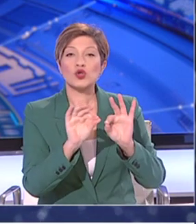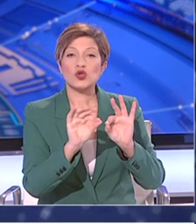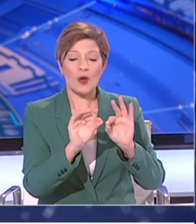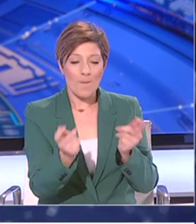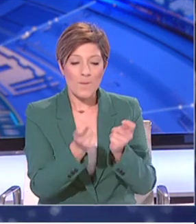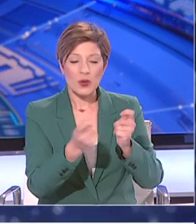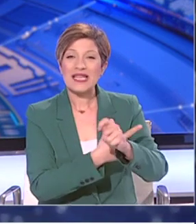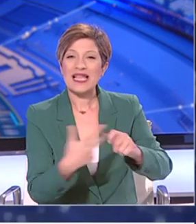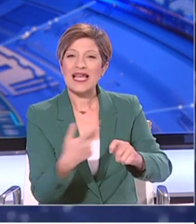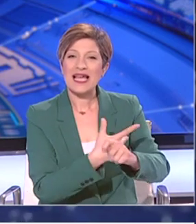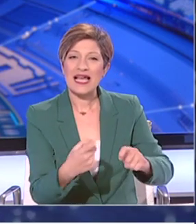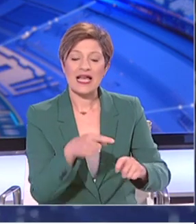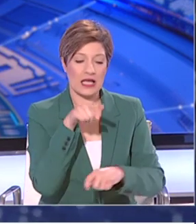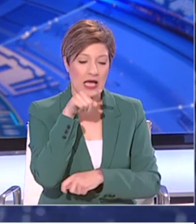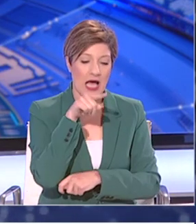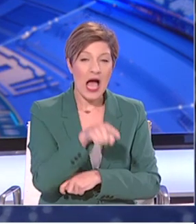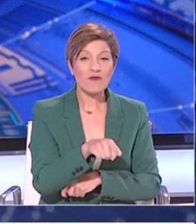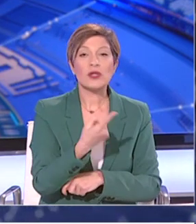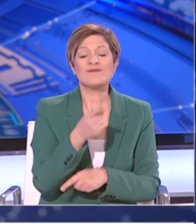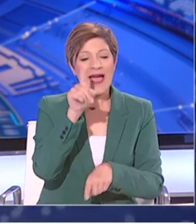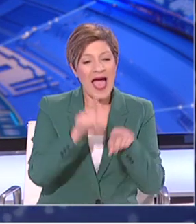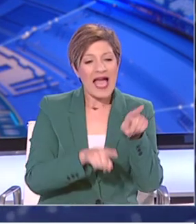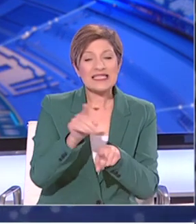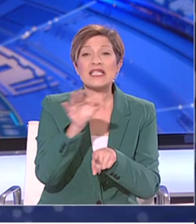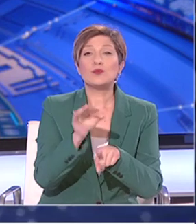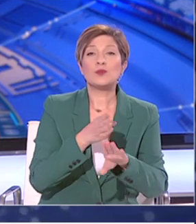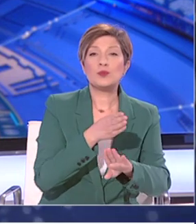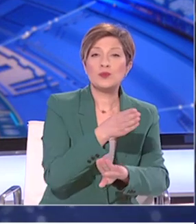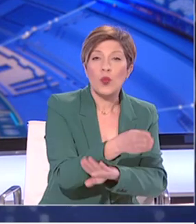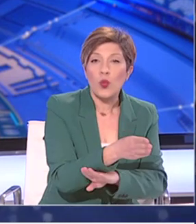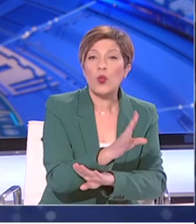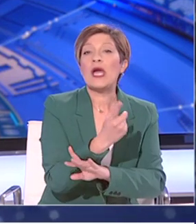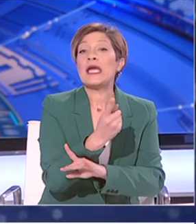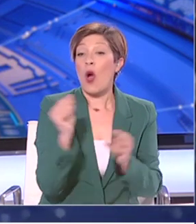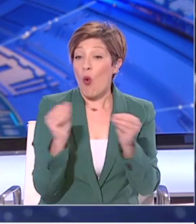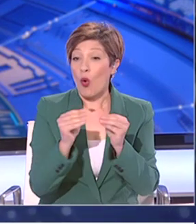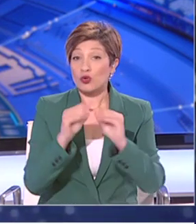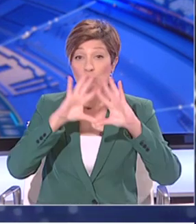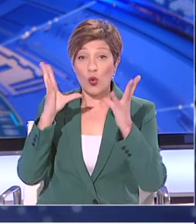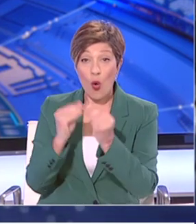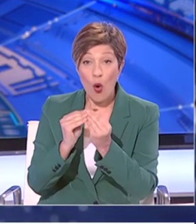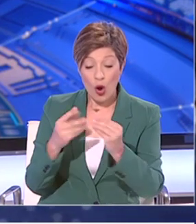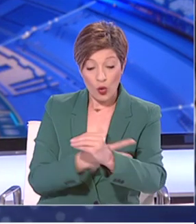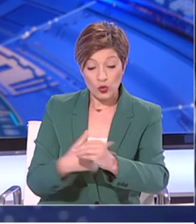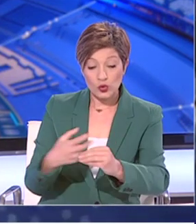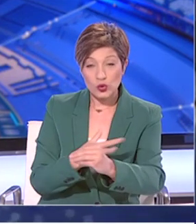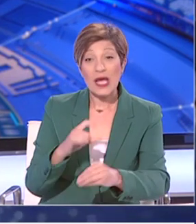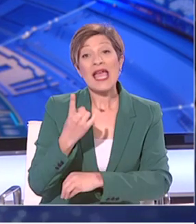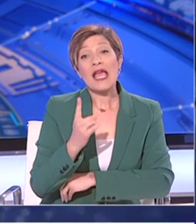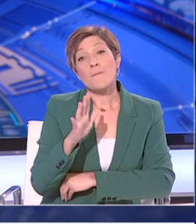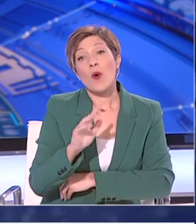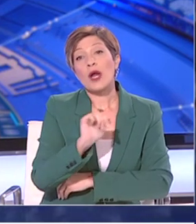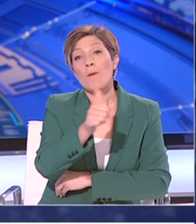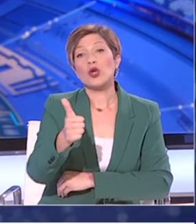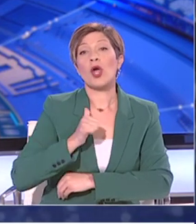έχει σημασία. Δηλαδή αν οι δειγματοληψίες είναι στοχευμένες ή αν είναι του γενικού πληθυσμού ή αν τα άτομα από μόνο τους επήγασε σε